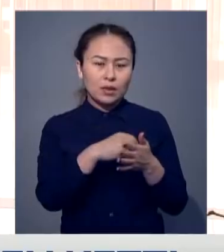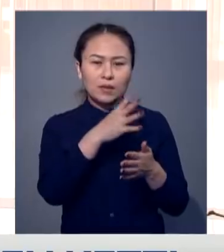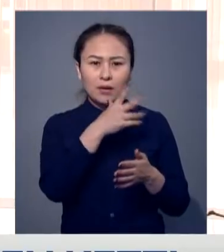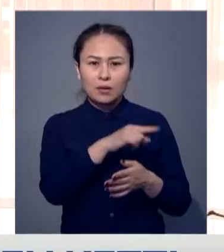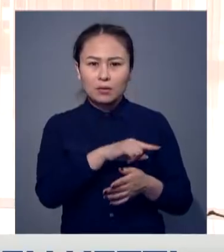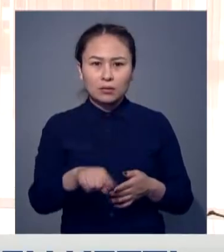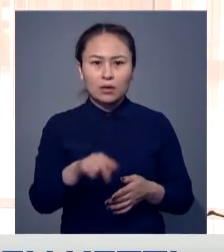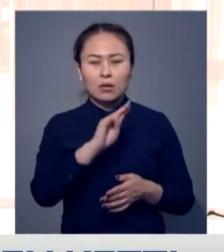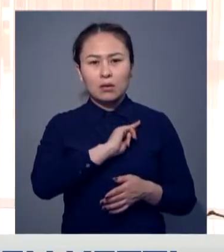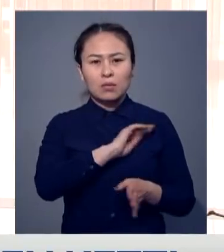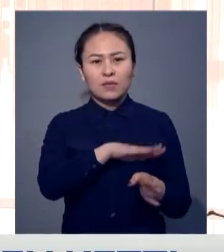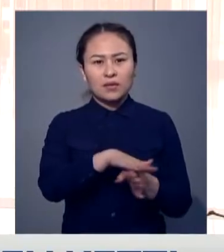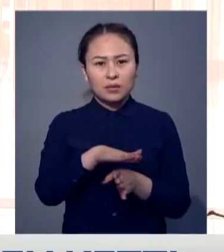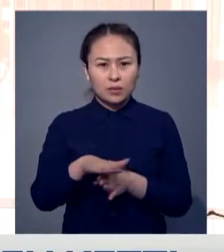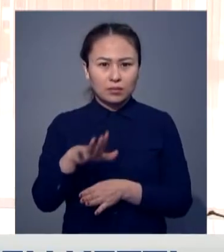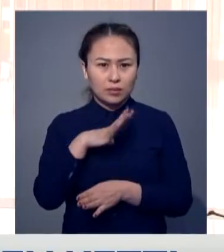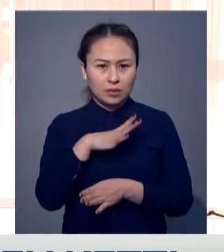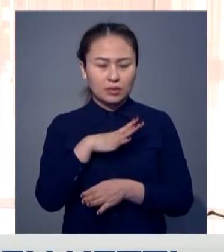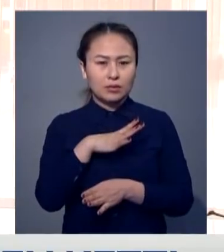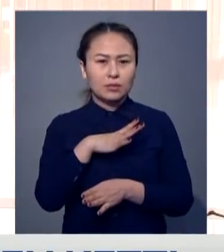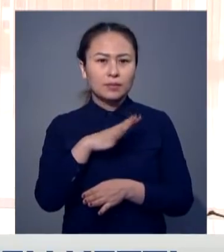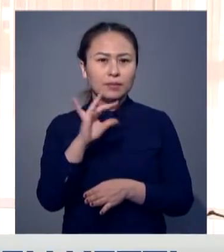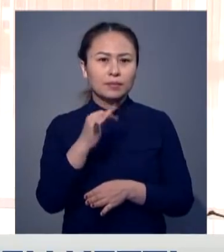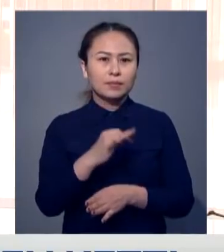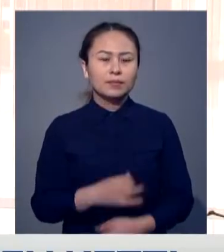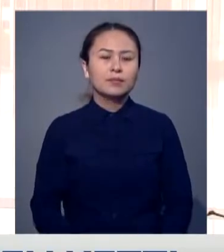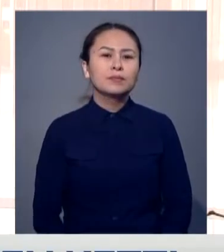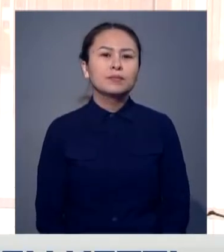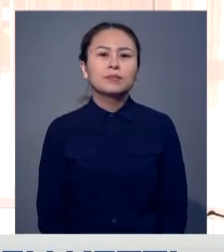байланысты